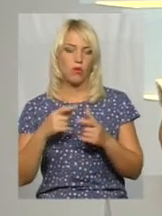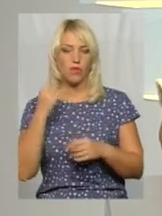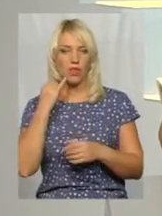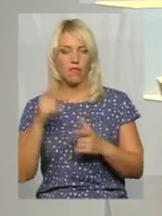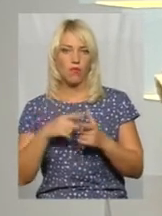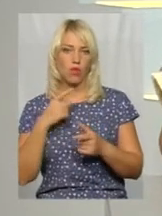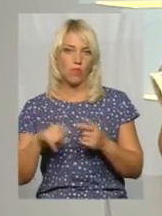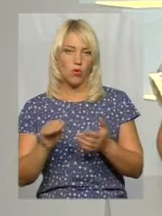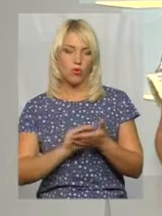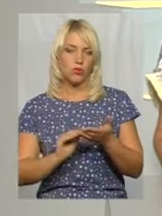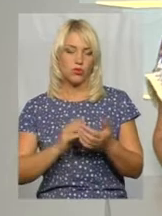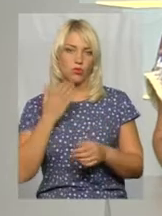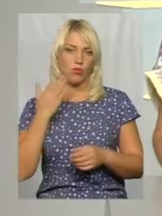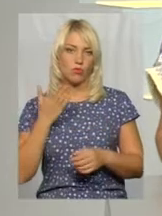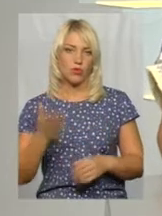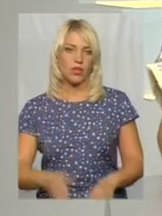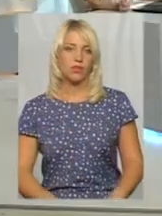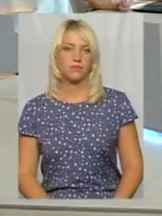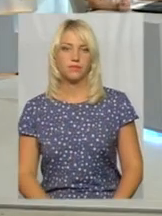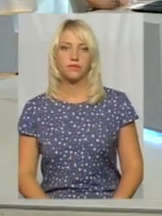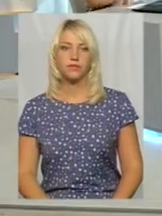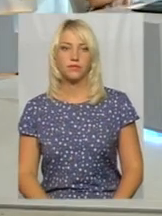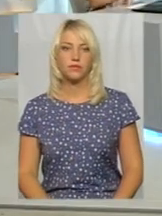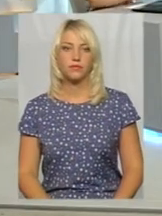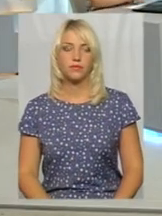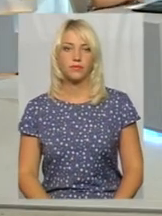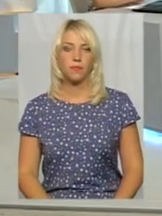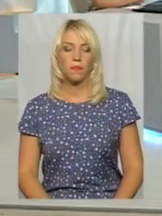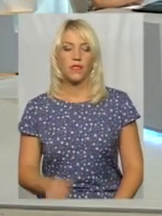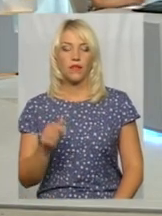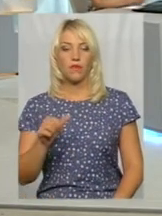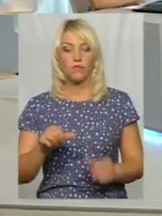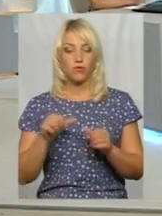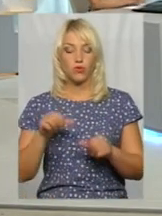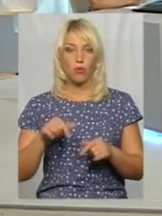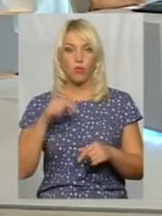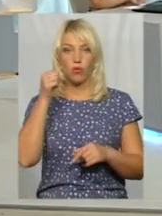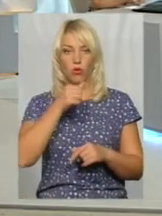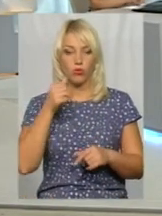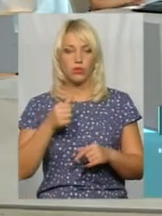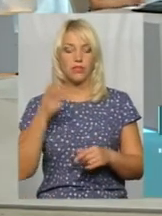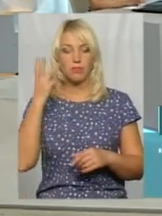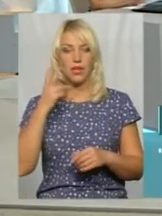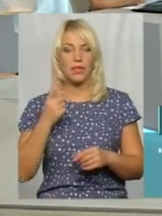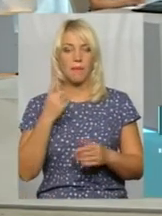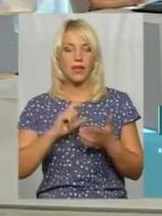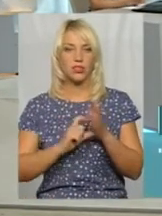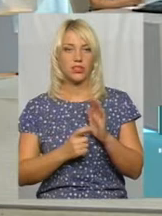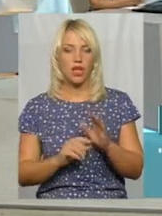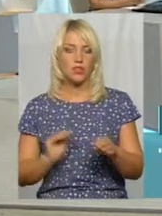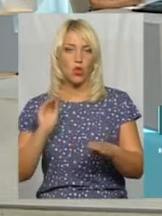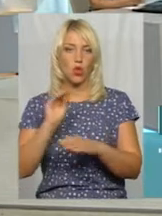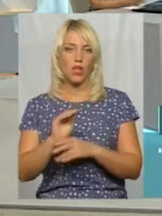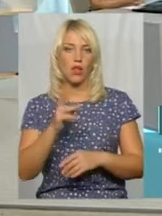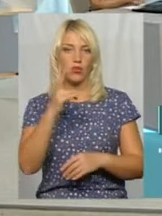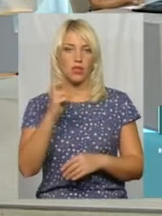коментарі під прямою трансляцією у Фейсбук. Отож, в цьому році в Хмельницькому першокласників, як я вже згадувала, додалось на